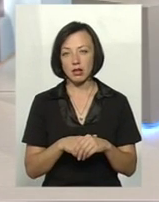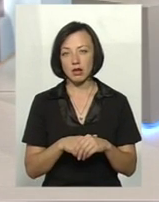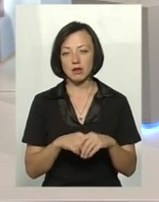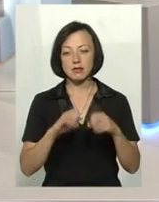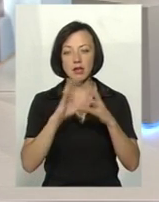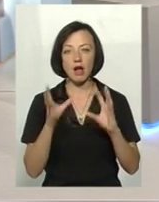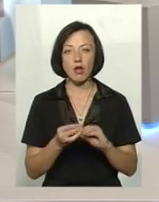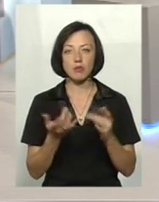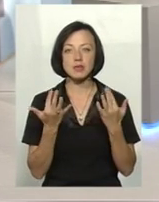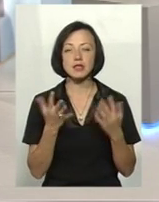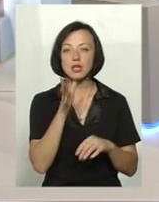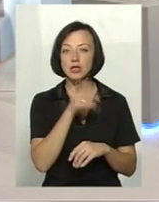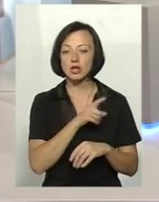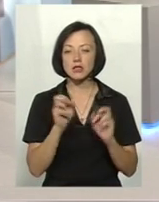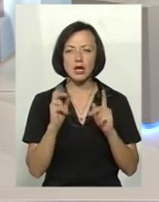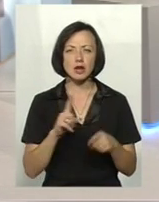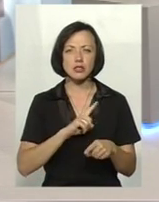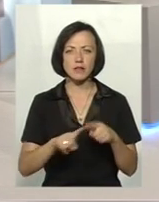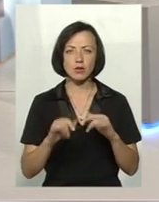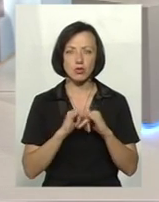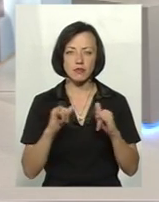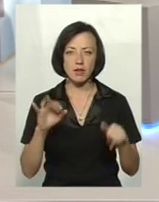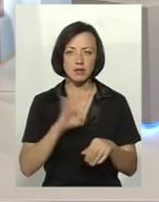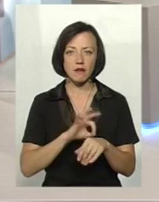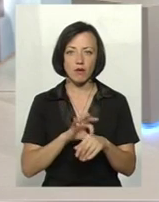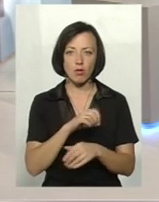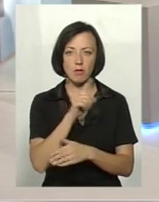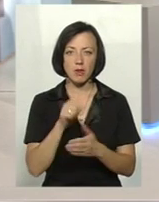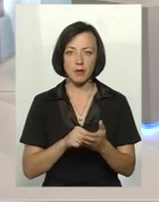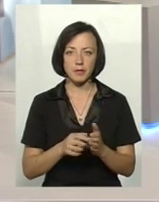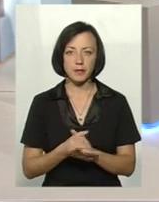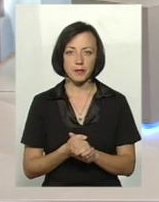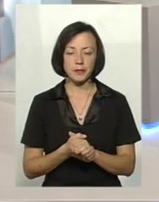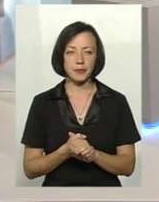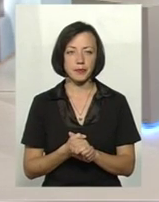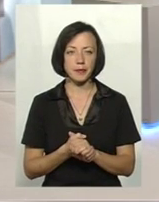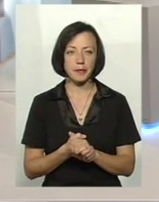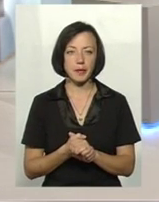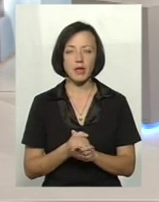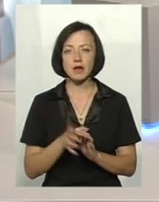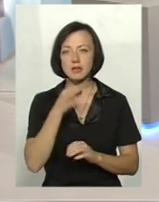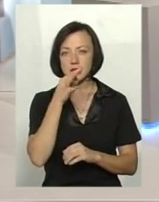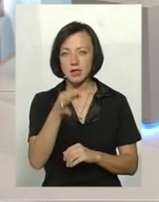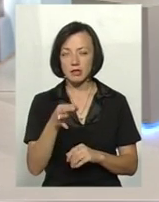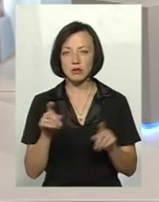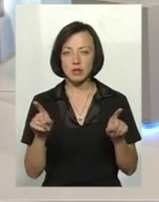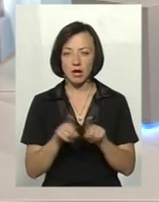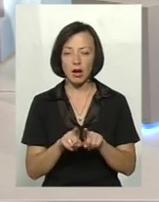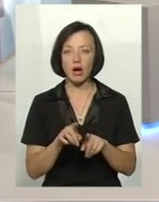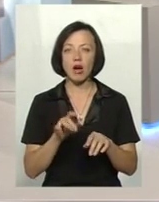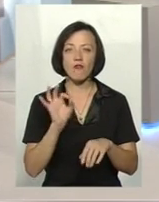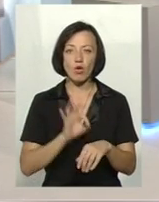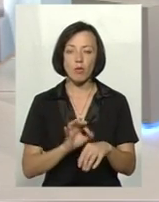Загалом, скільки часу, як швидко розвивається хвороба? Ну, хвороба, так, щоб сказати класично, вона